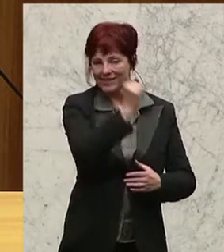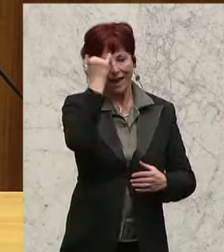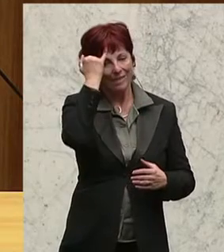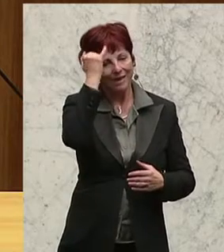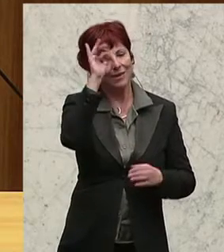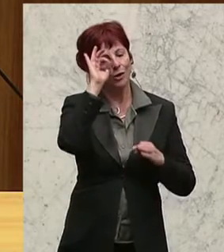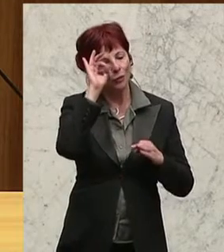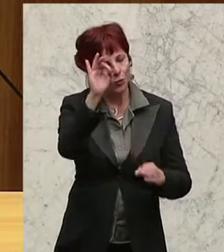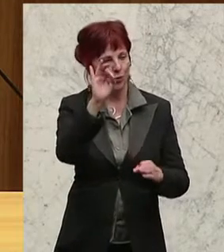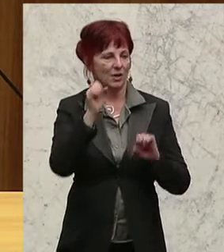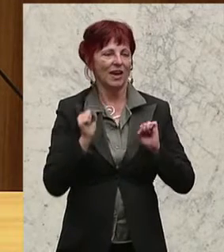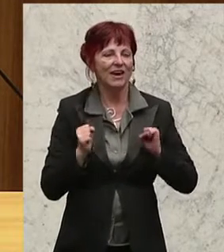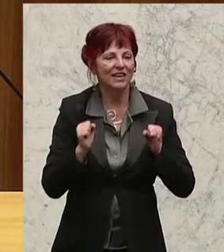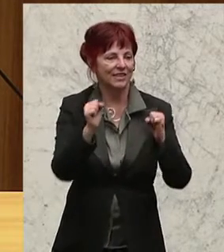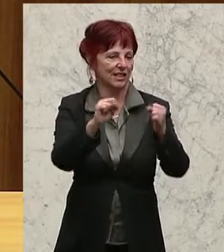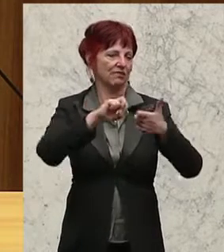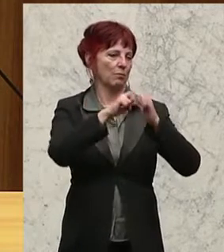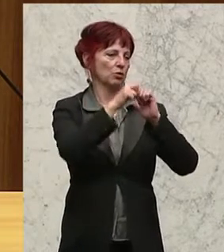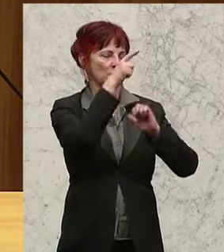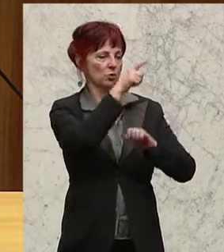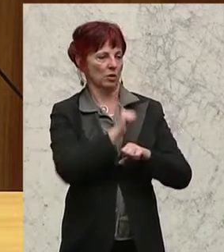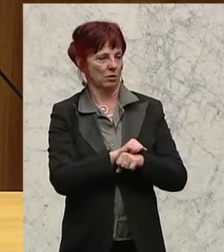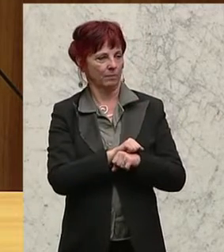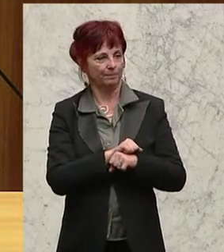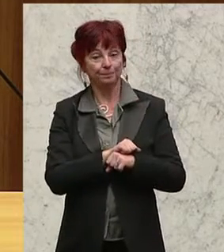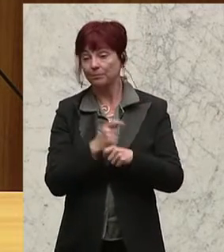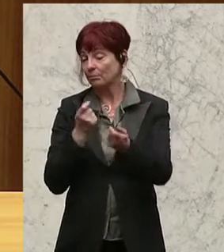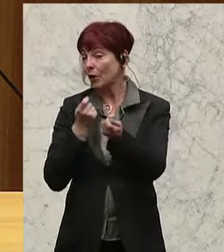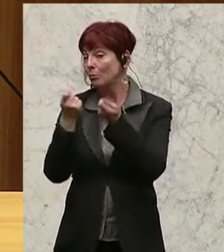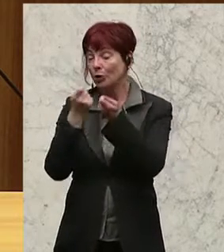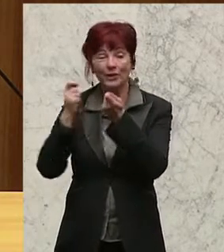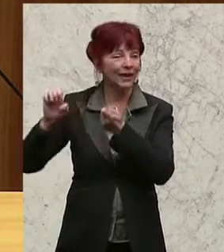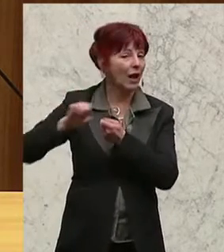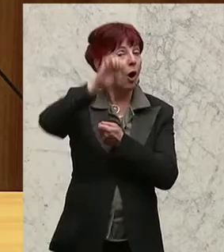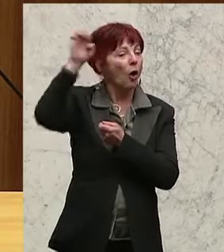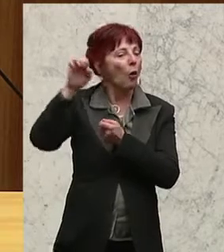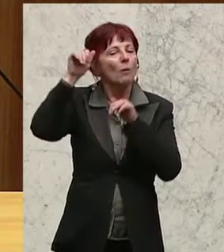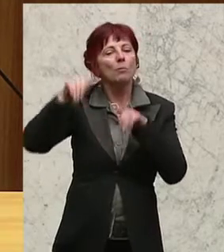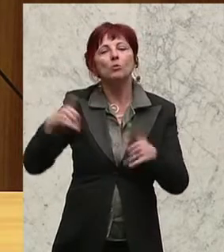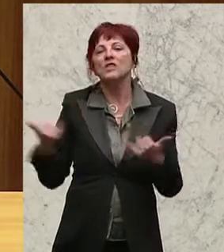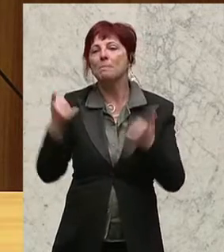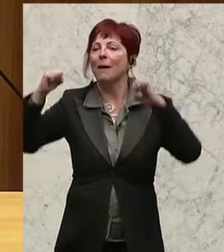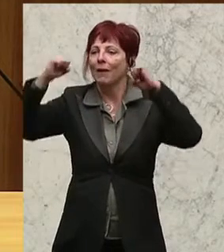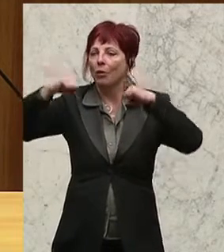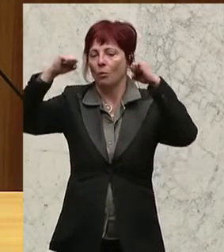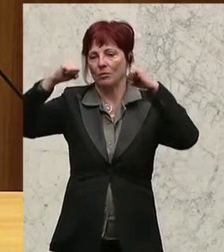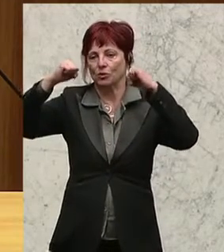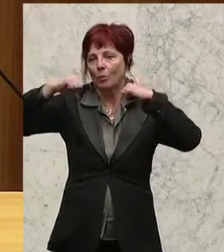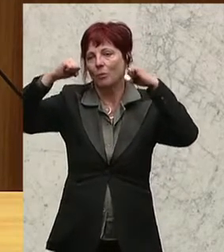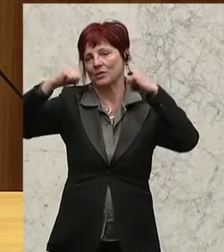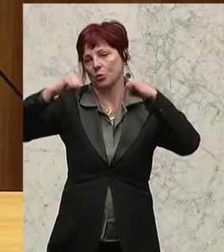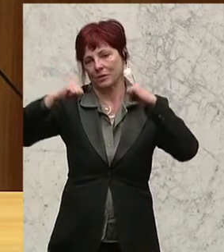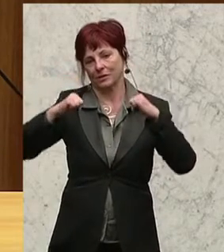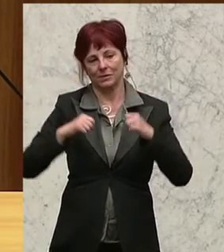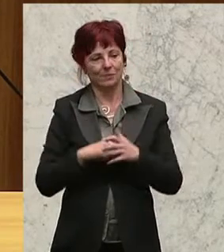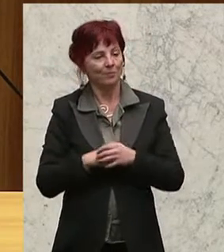Politik in Europa und auch überall sonst ist bekanntlich ein konstantes Suchen von Kompromissen und Gemeinsamkeiten. Von